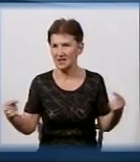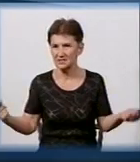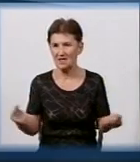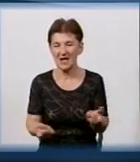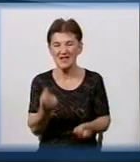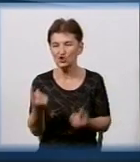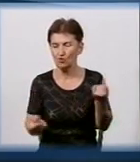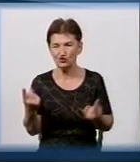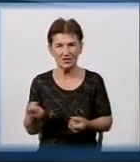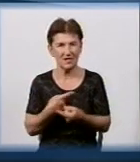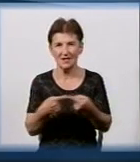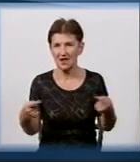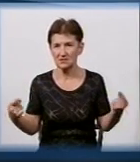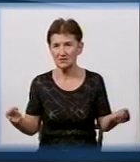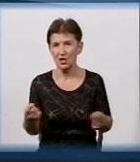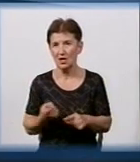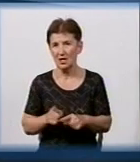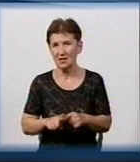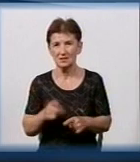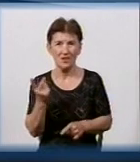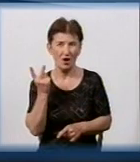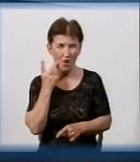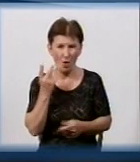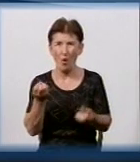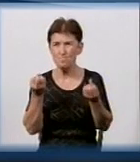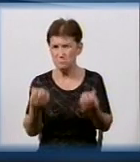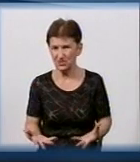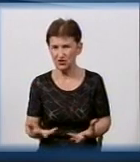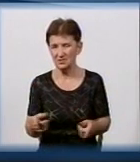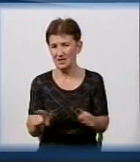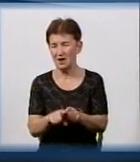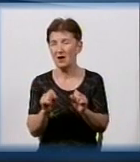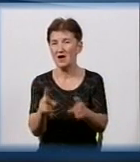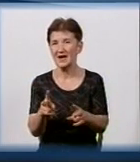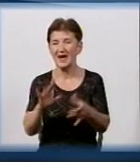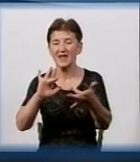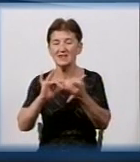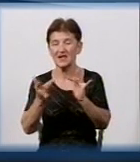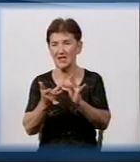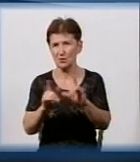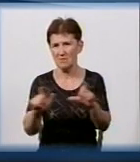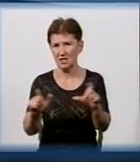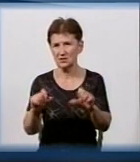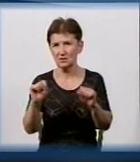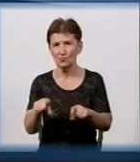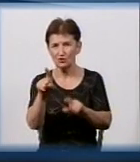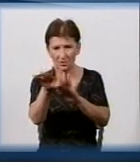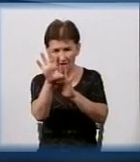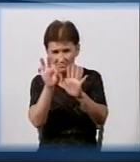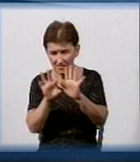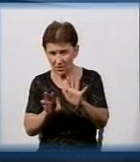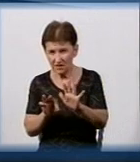Тобто, це обов'язковий інтернет-магазин. Заходиш, можеш вибрати будь від наркотика, кількість,